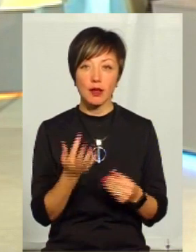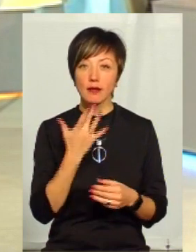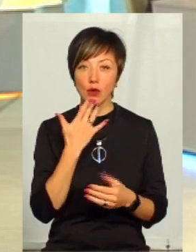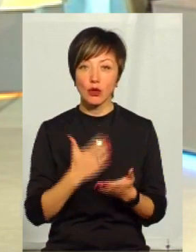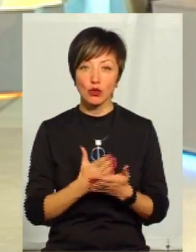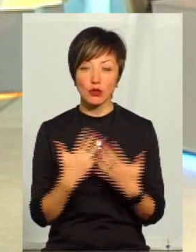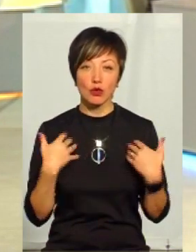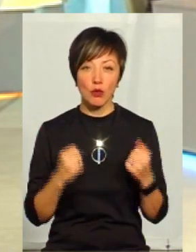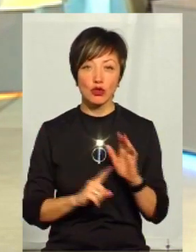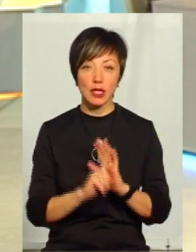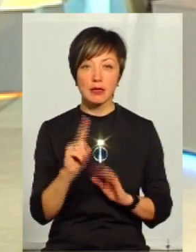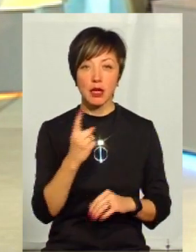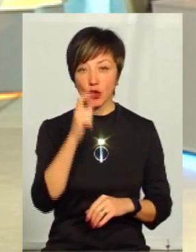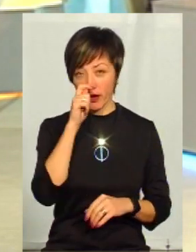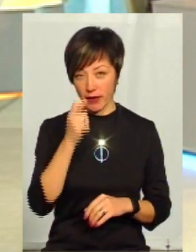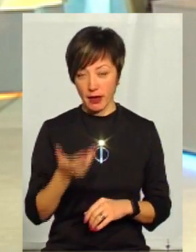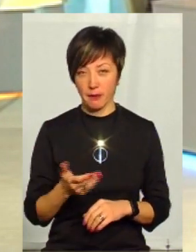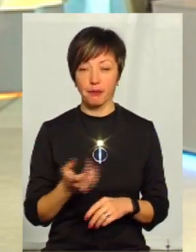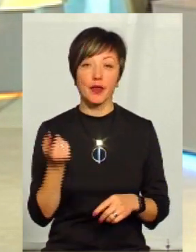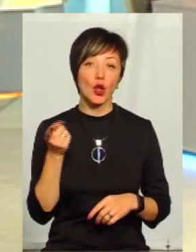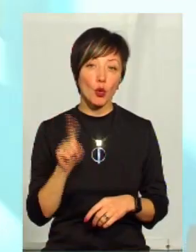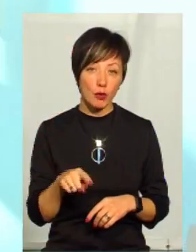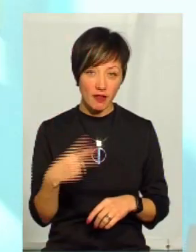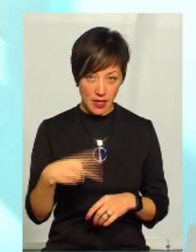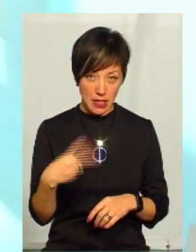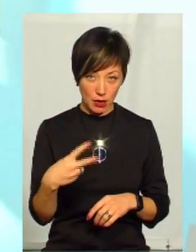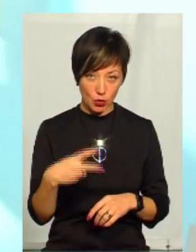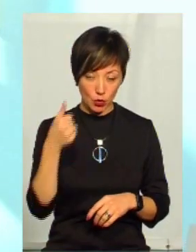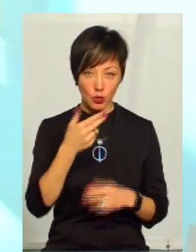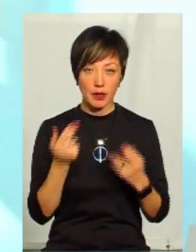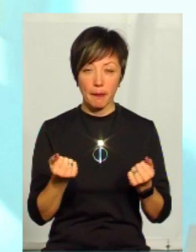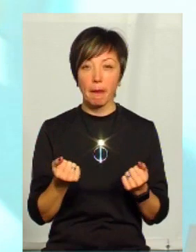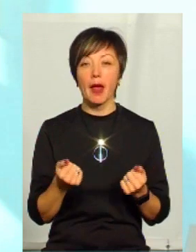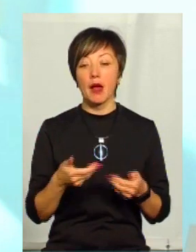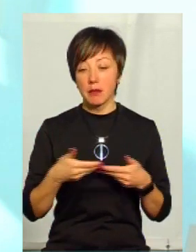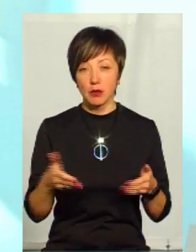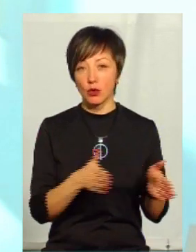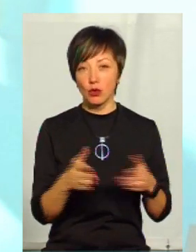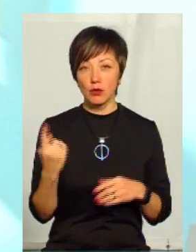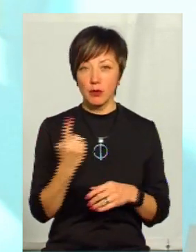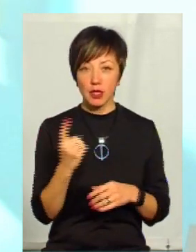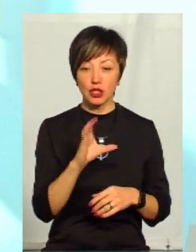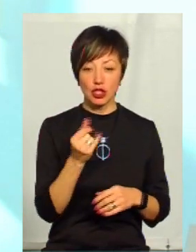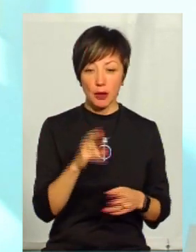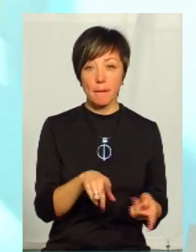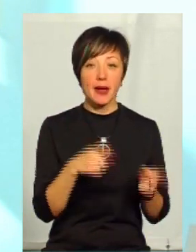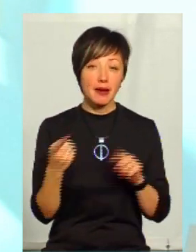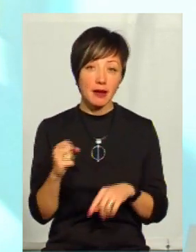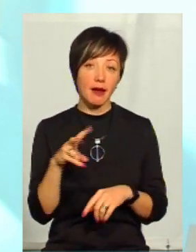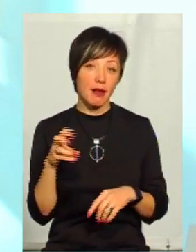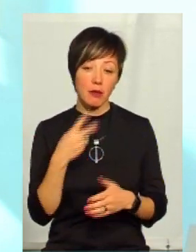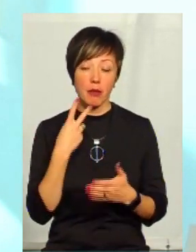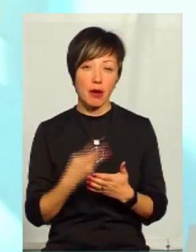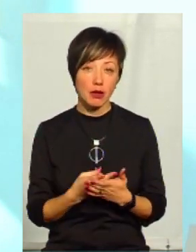з Національною службою здоров'я почнеться з 1 квітня. 20-го року? Так. Тому ми готові до 1 січня перейти, але,